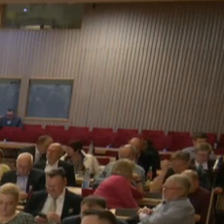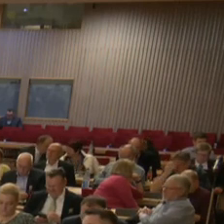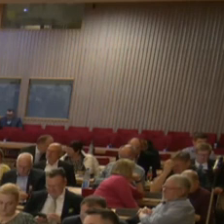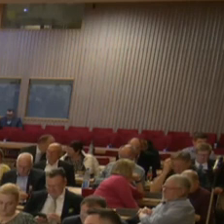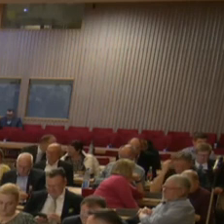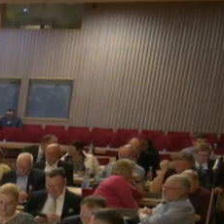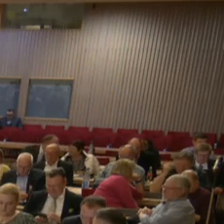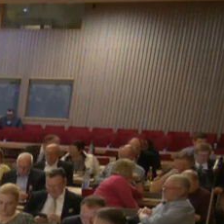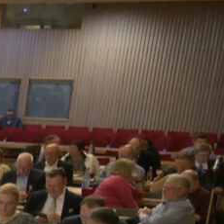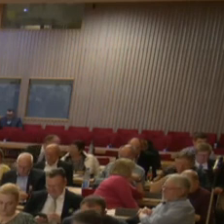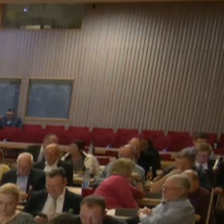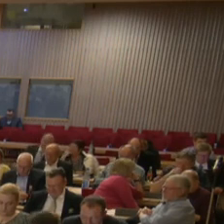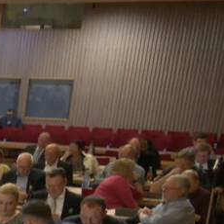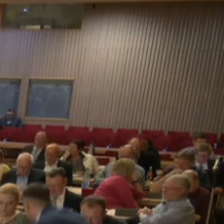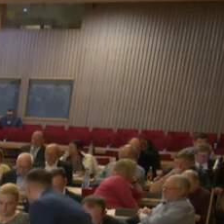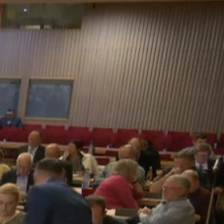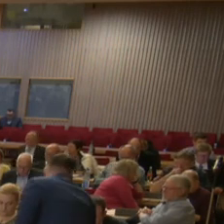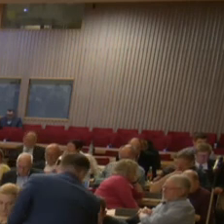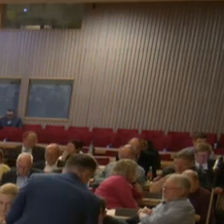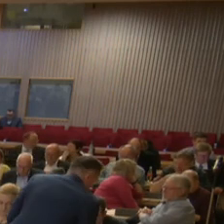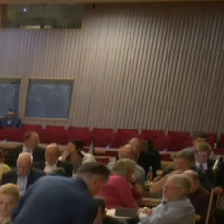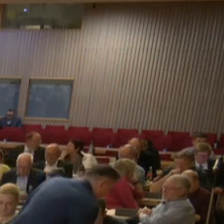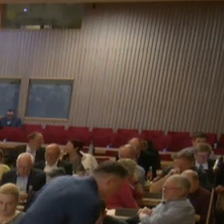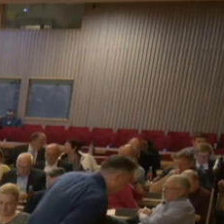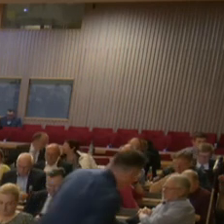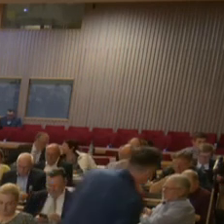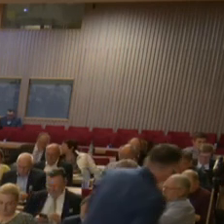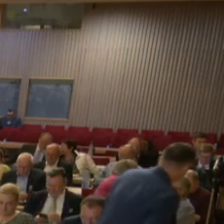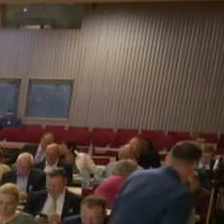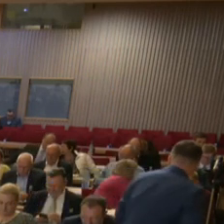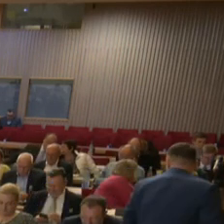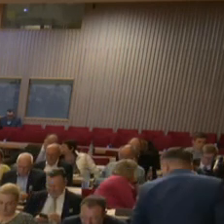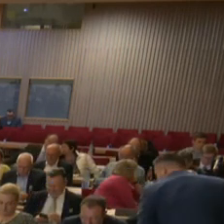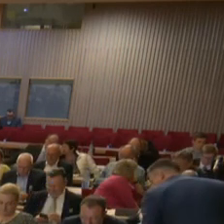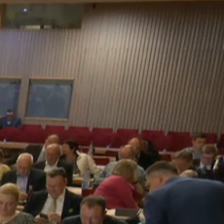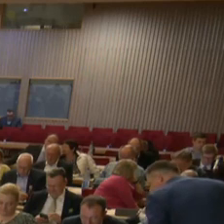denke, das wird die Sachsen Energie durchaus auch tun. Vielen Dank.